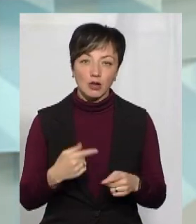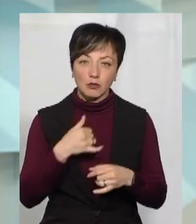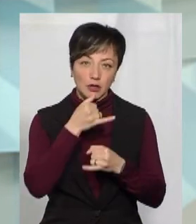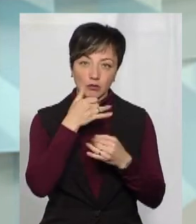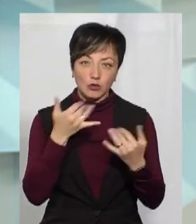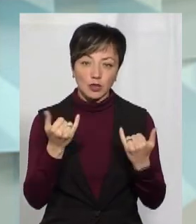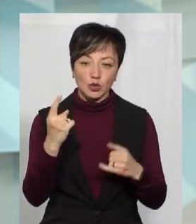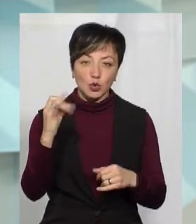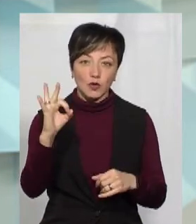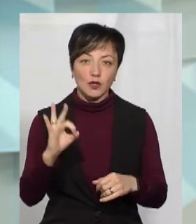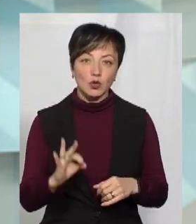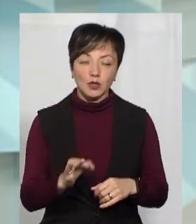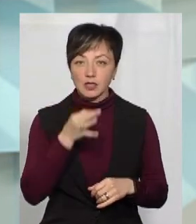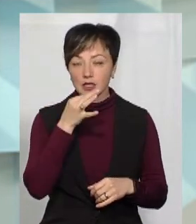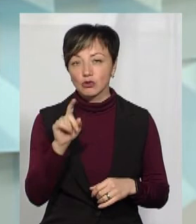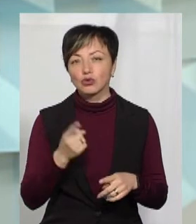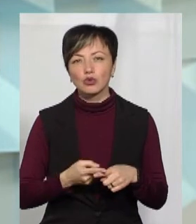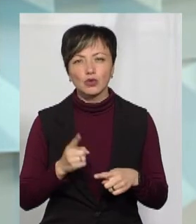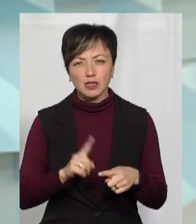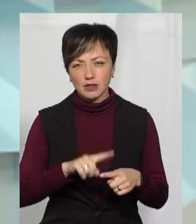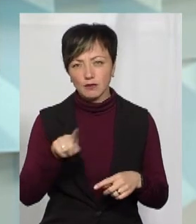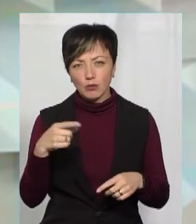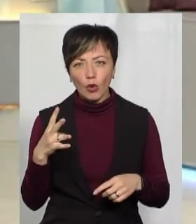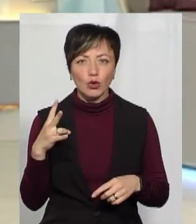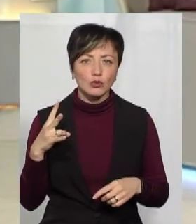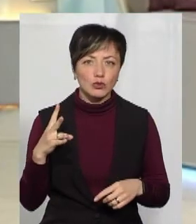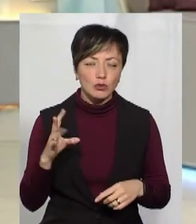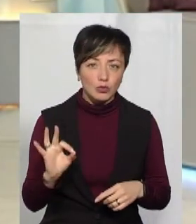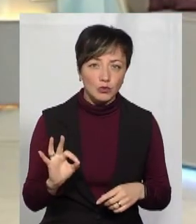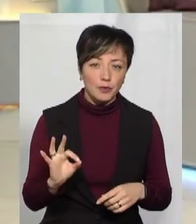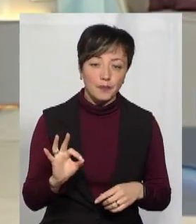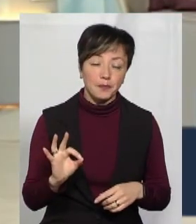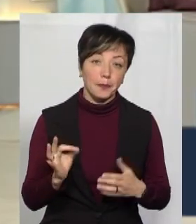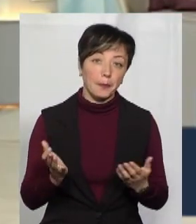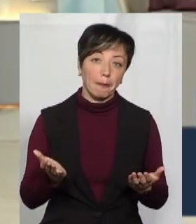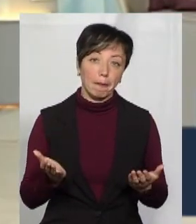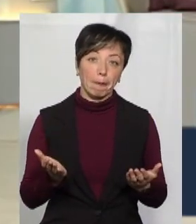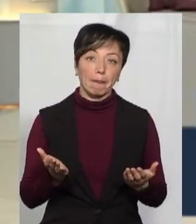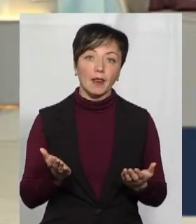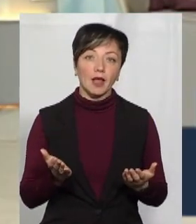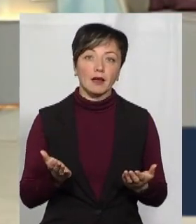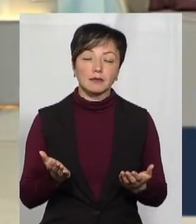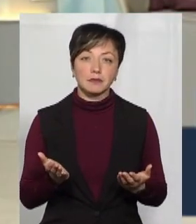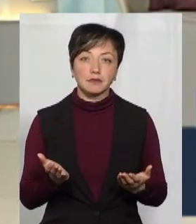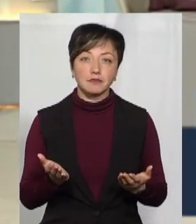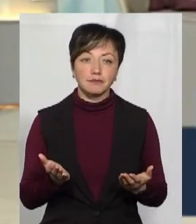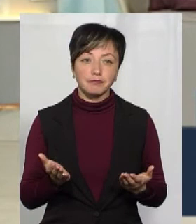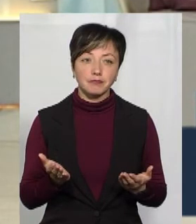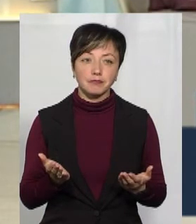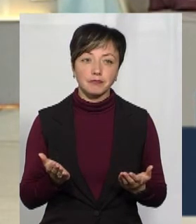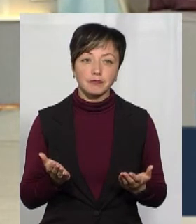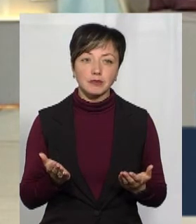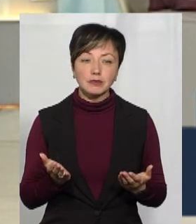ми не можемо зараз 100% казати, що це будуть за вимоги, але, очевидно, якщо ми подивимося, які вимоги ставилися, наприклад, до